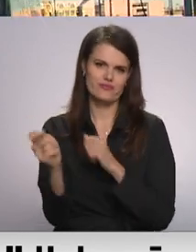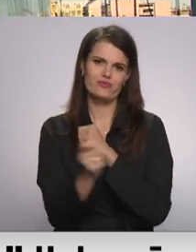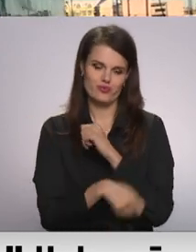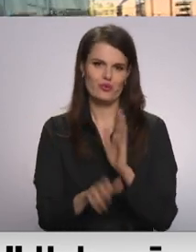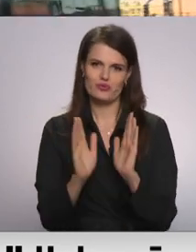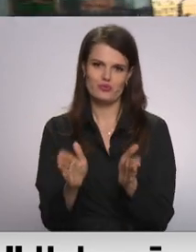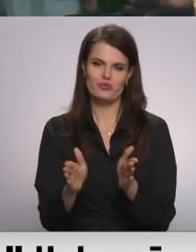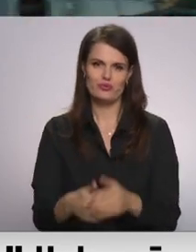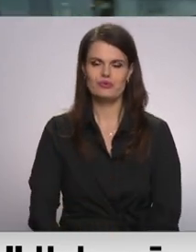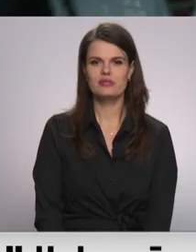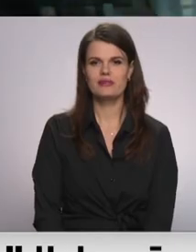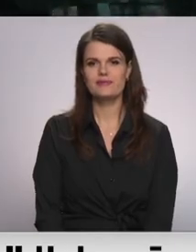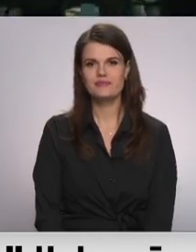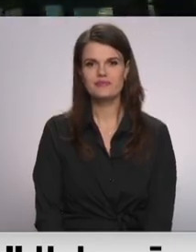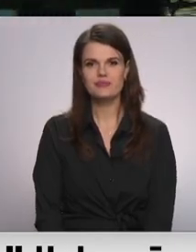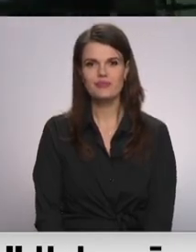sodu.